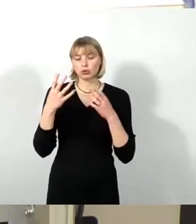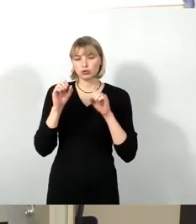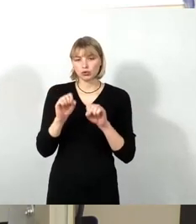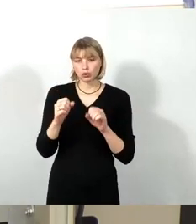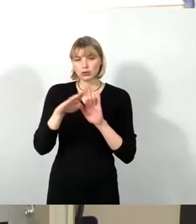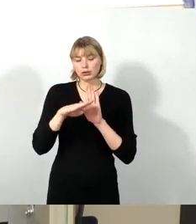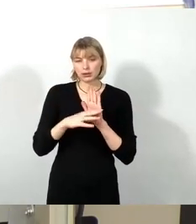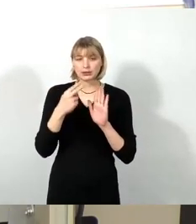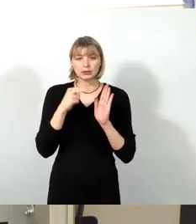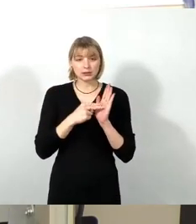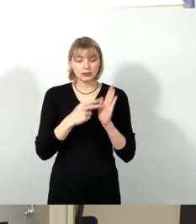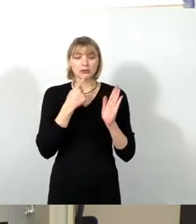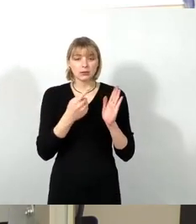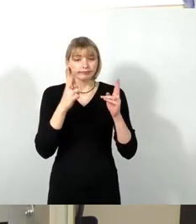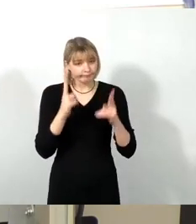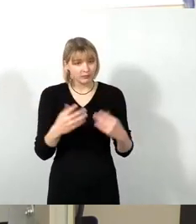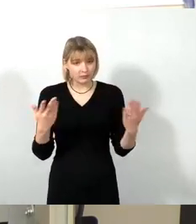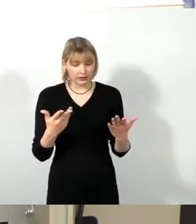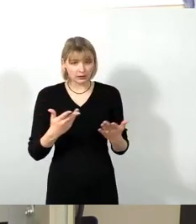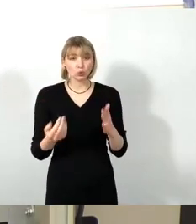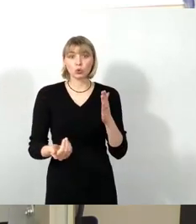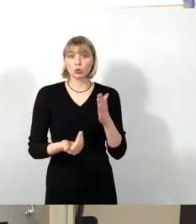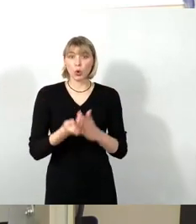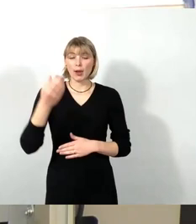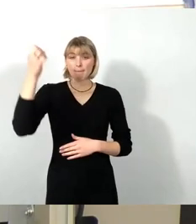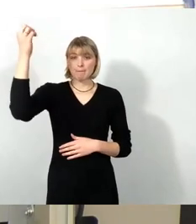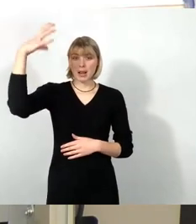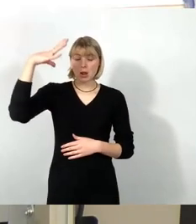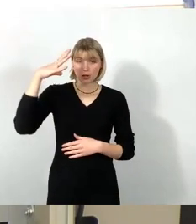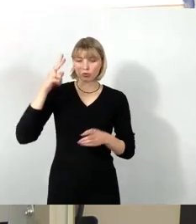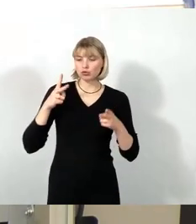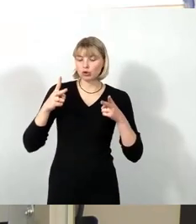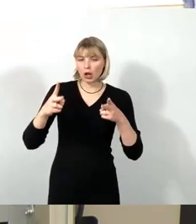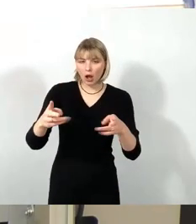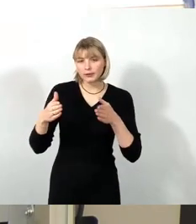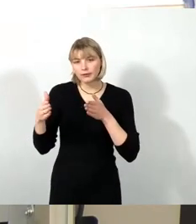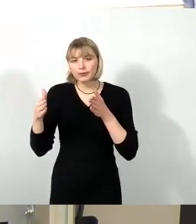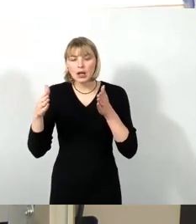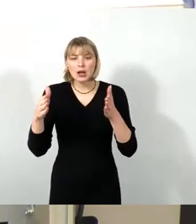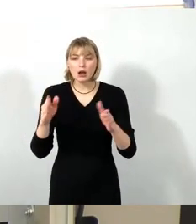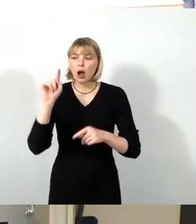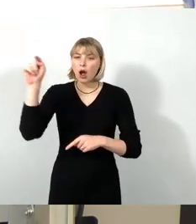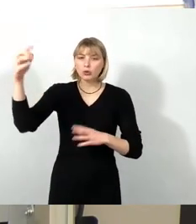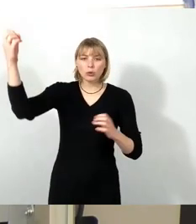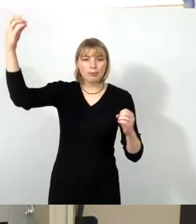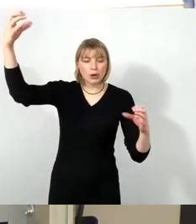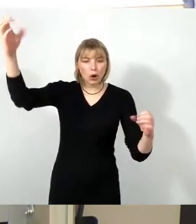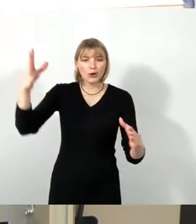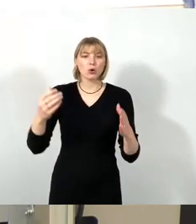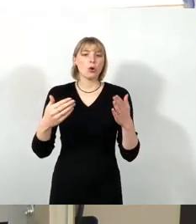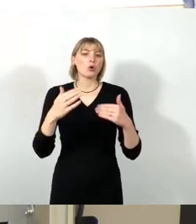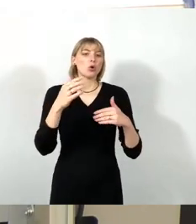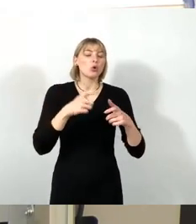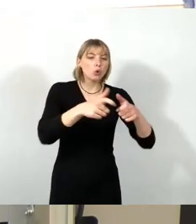1, neu zu errichtende Beleuchtungen an Straßen und Wegen, Außenbeleuchtung baulicher Anlagen und Grundstücke sowie